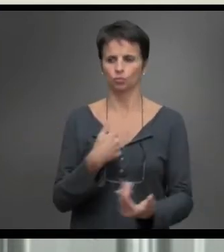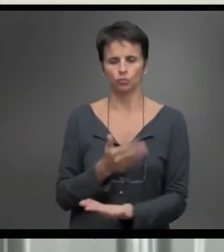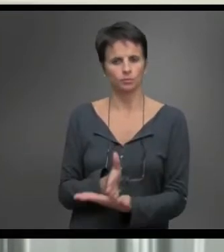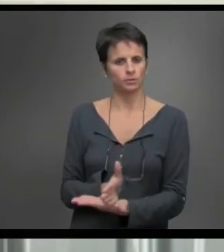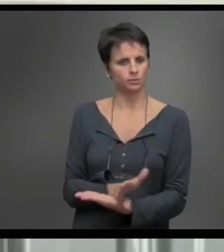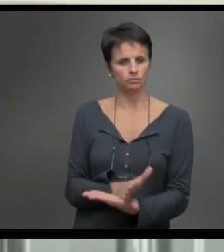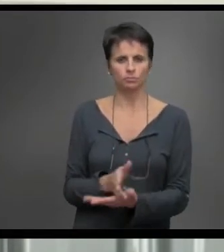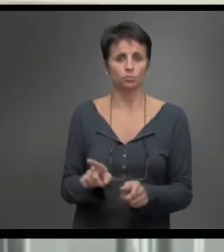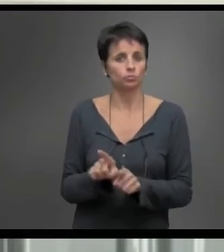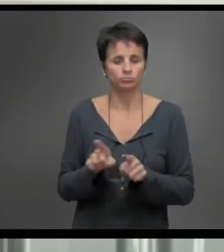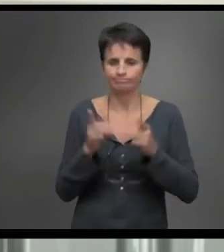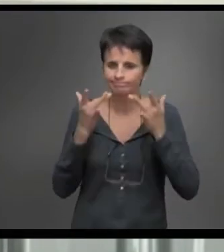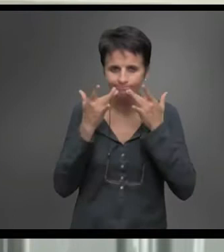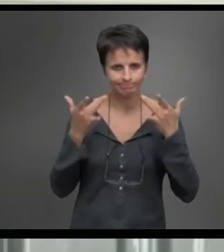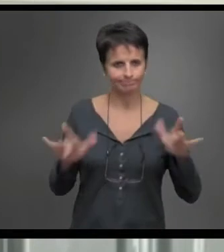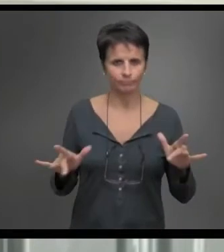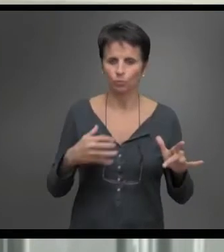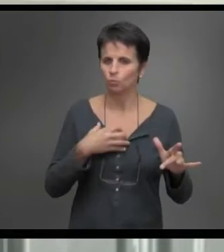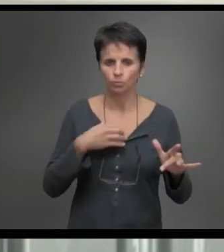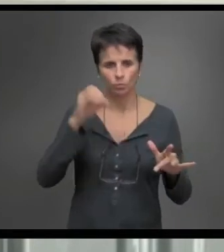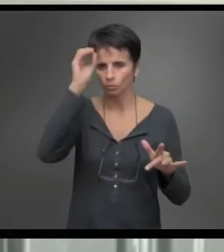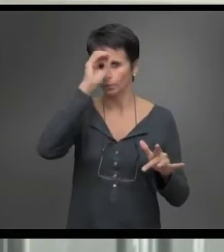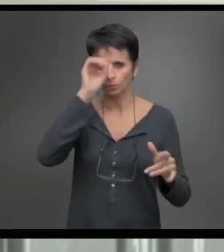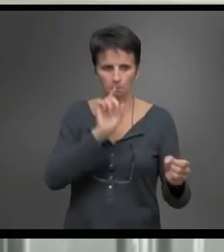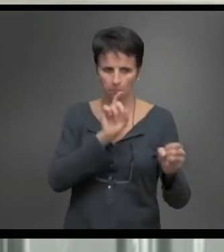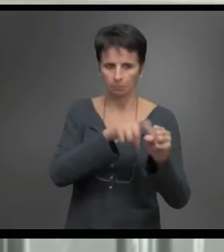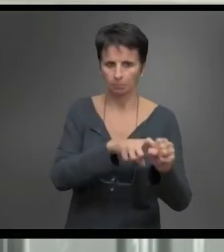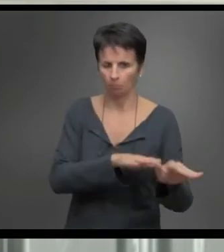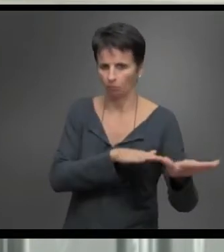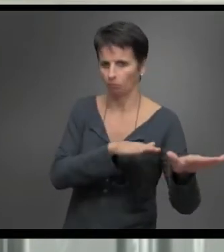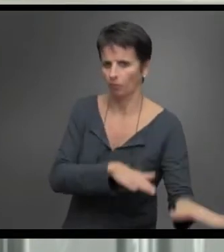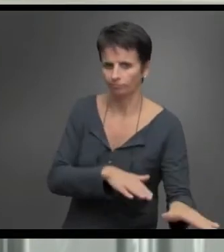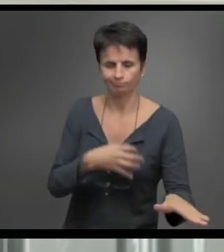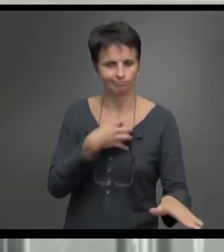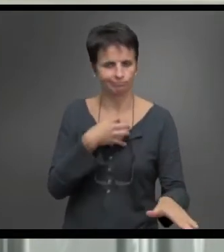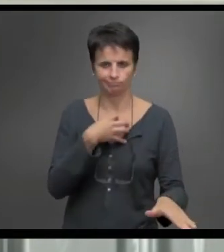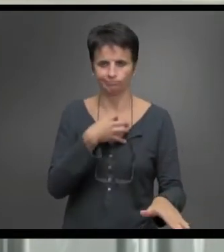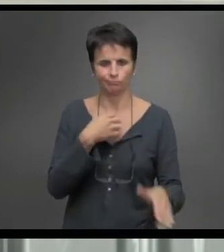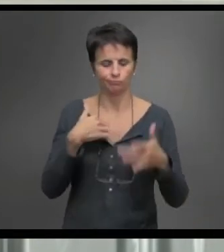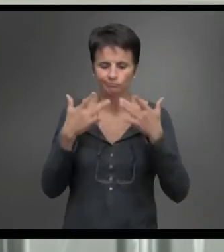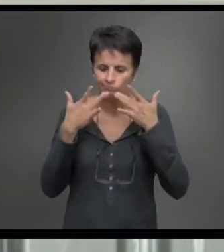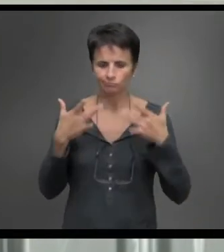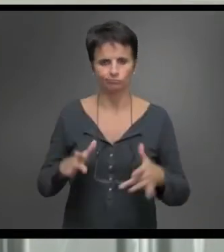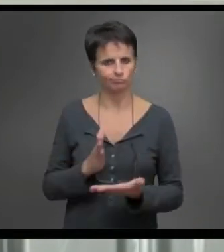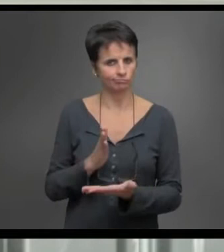Ere, larun batan, ekitaldi oso importante egongo da, Zagrada Familia